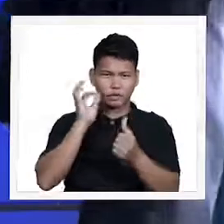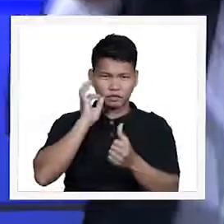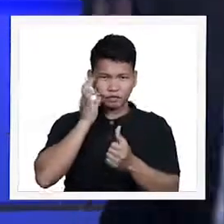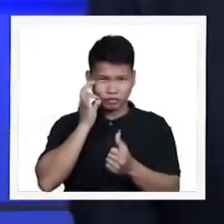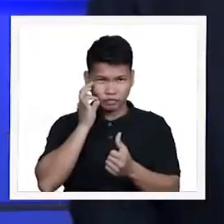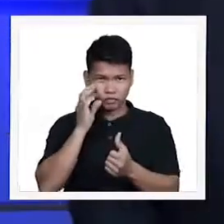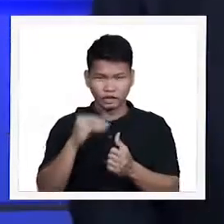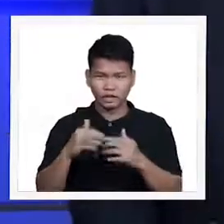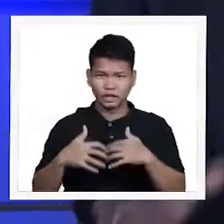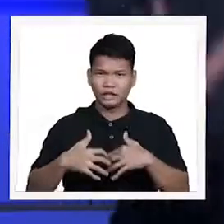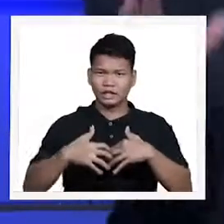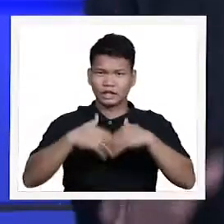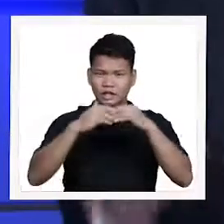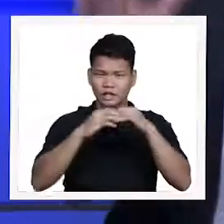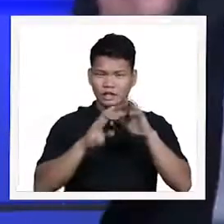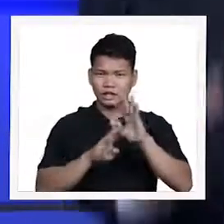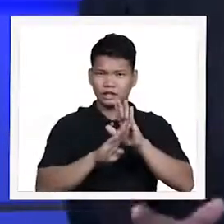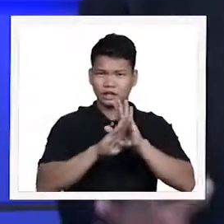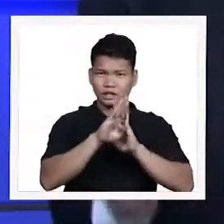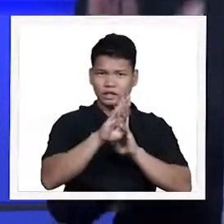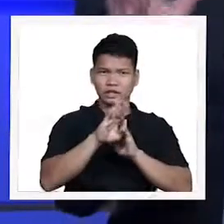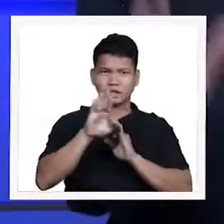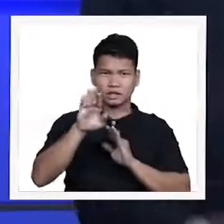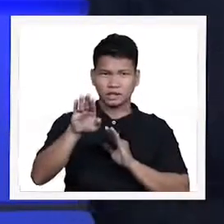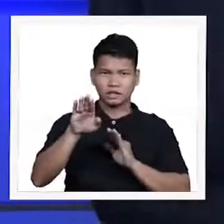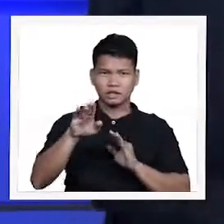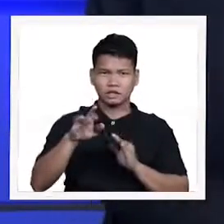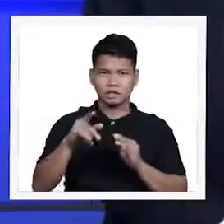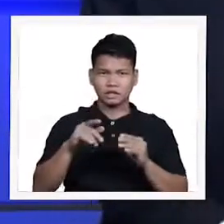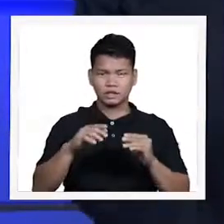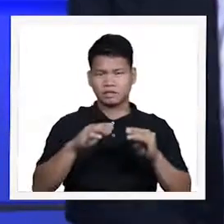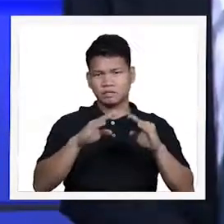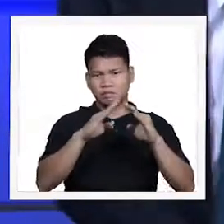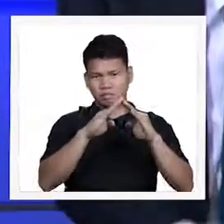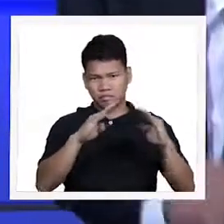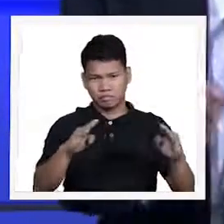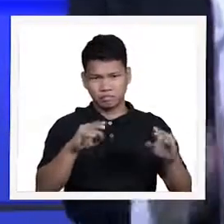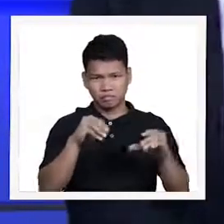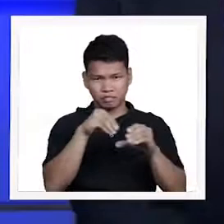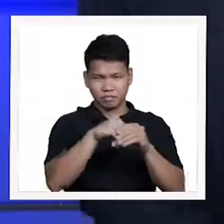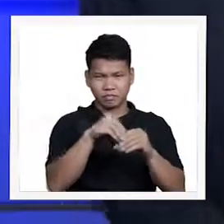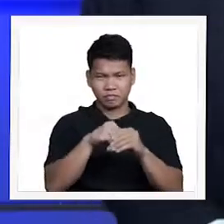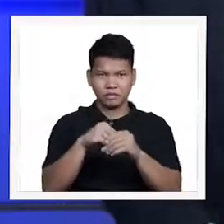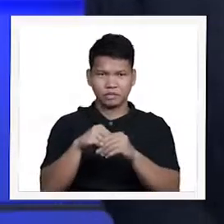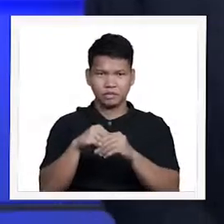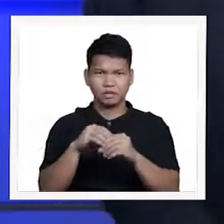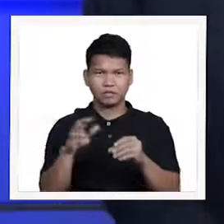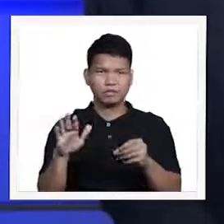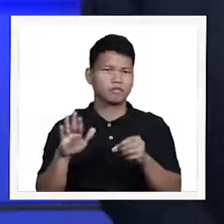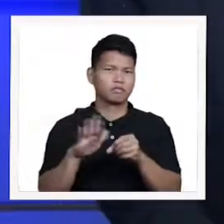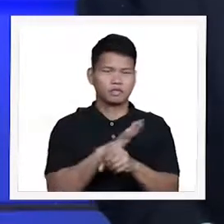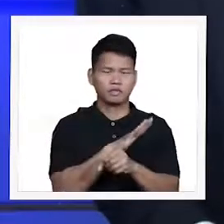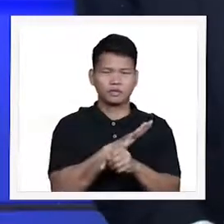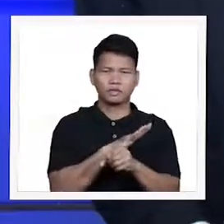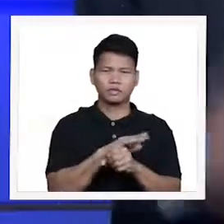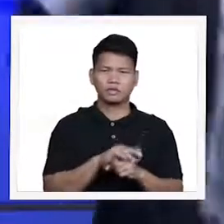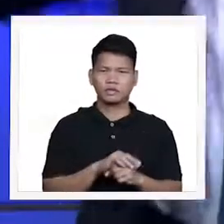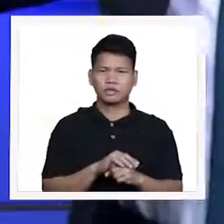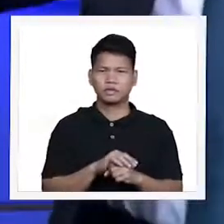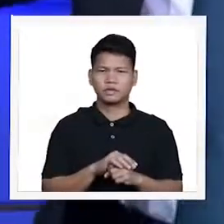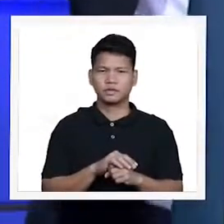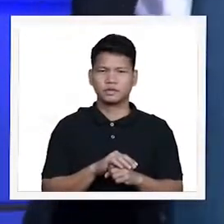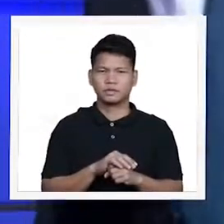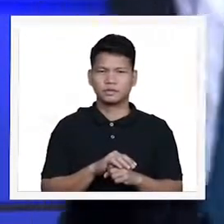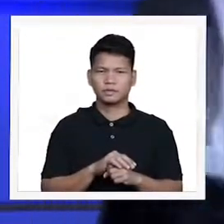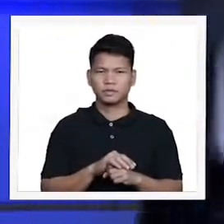that increase so shall thy barns be filled with plenty i